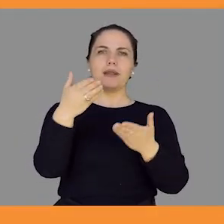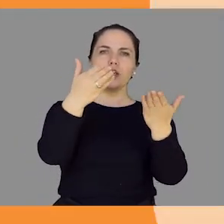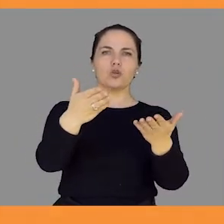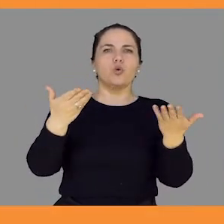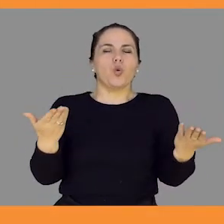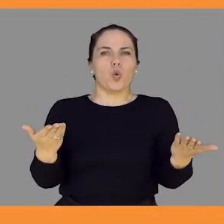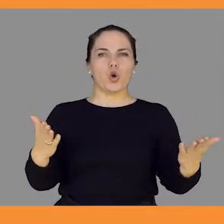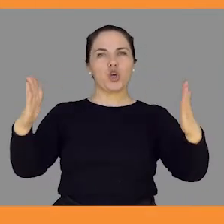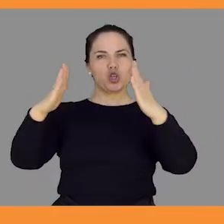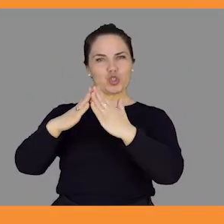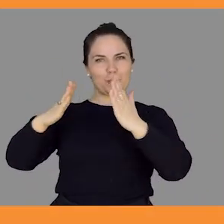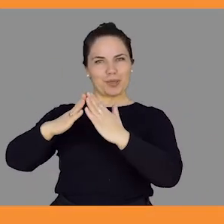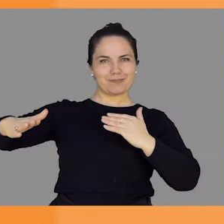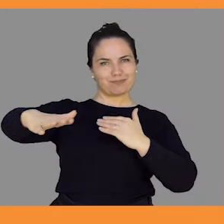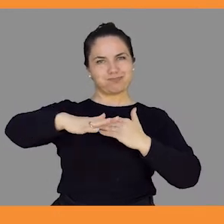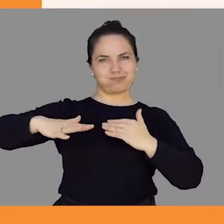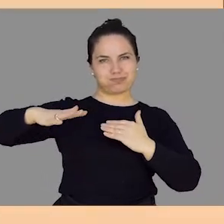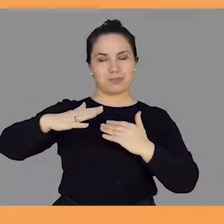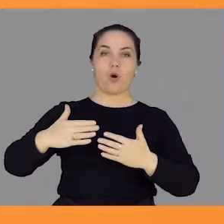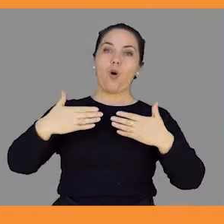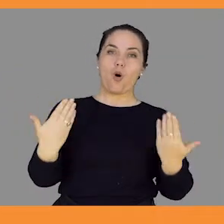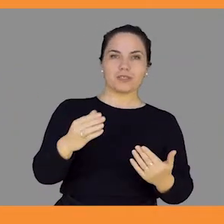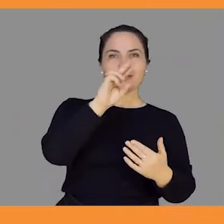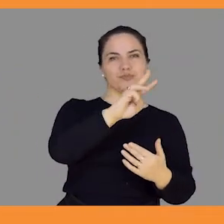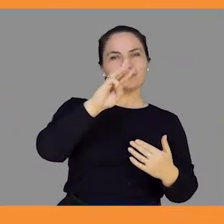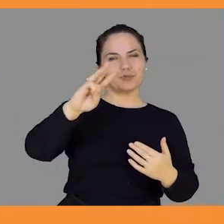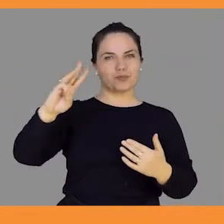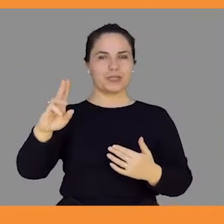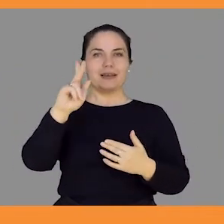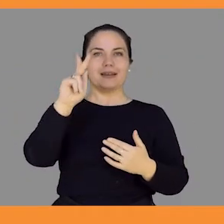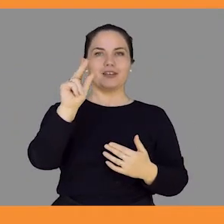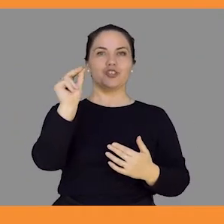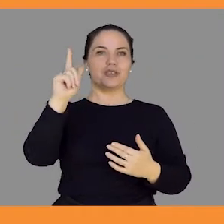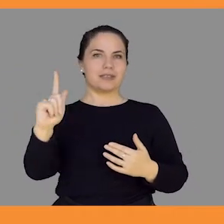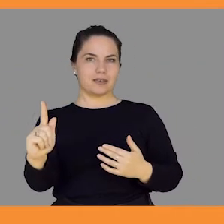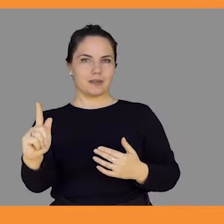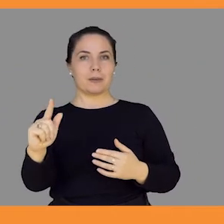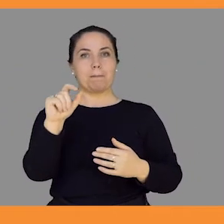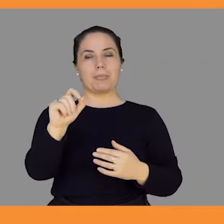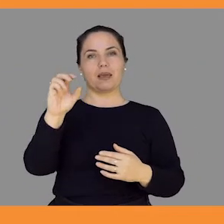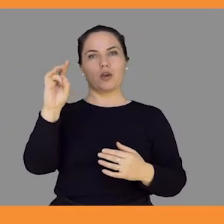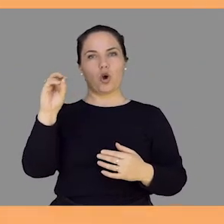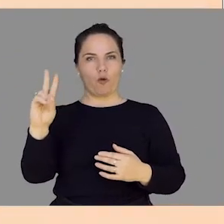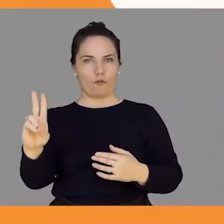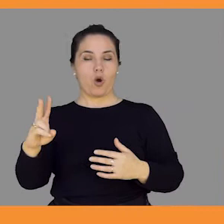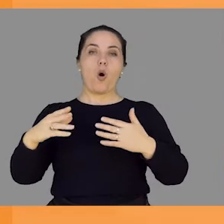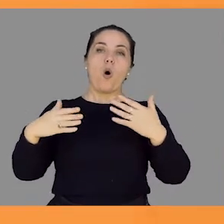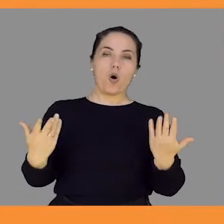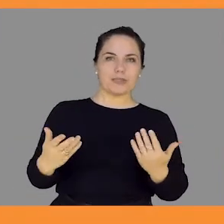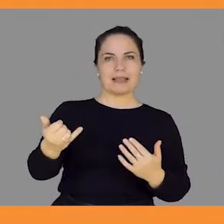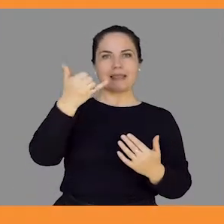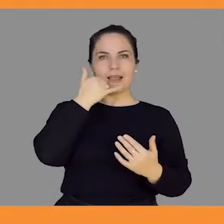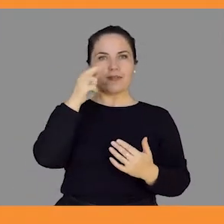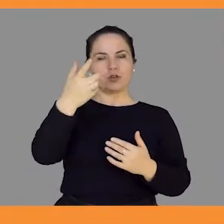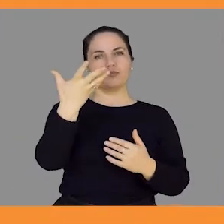Pran zyrës e gjendje civile ku jeni të regjistruar, duke vizituar faqe në interneti të Komisioni Qëndror të Zjedhjeve, kqz.gov.kal,